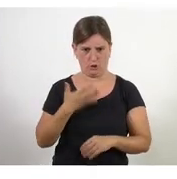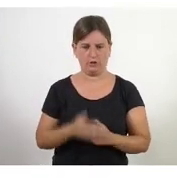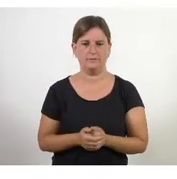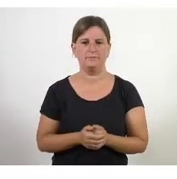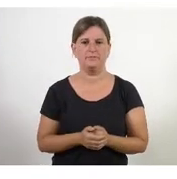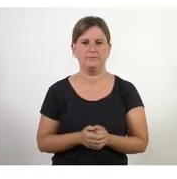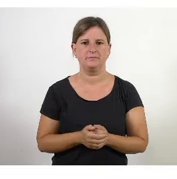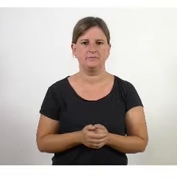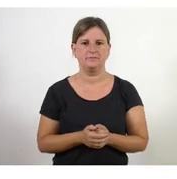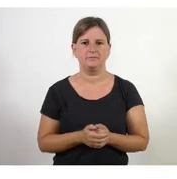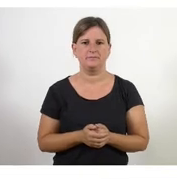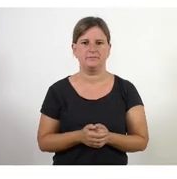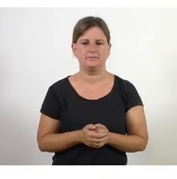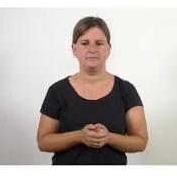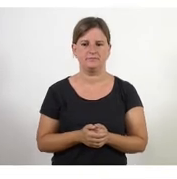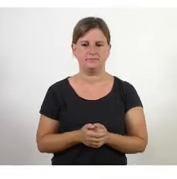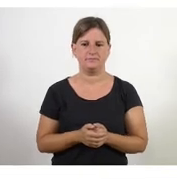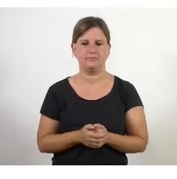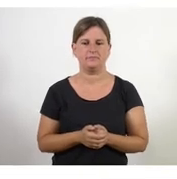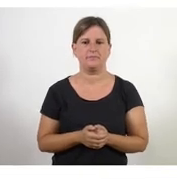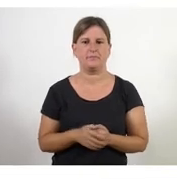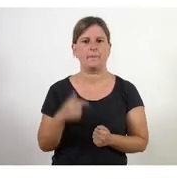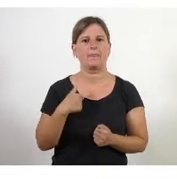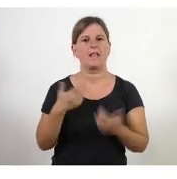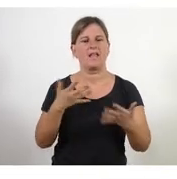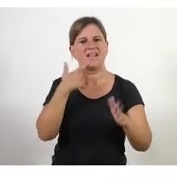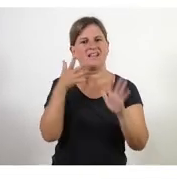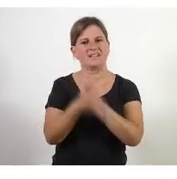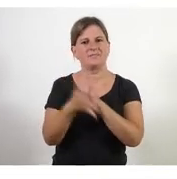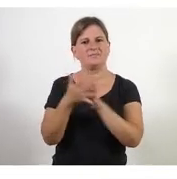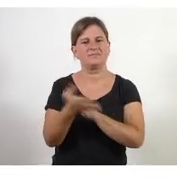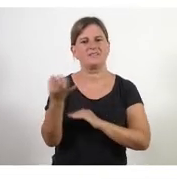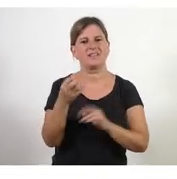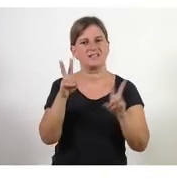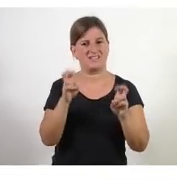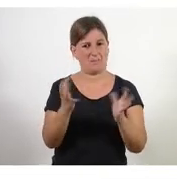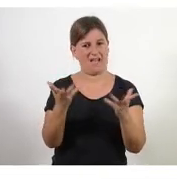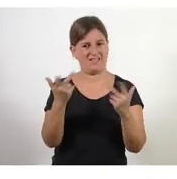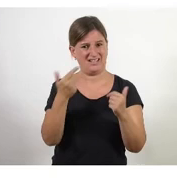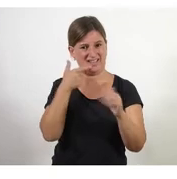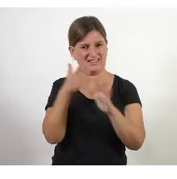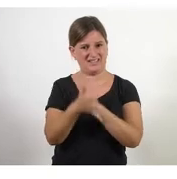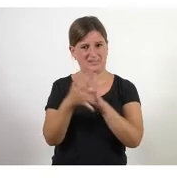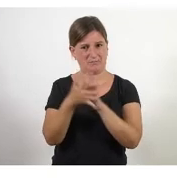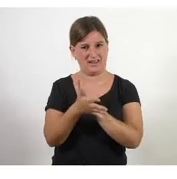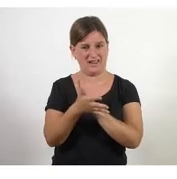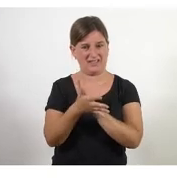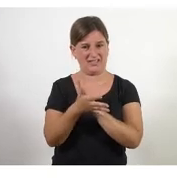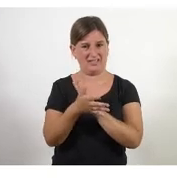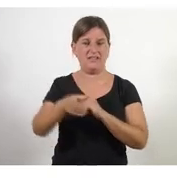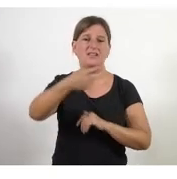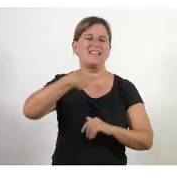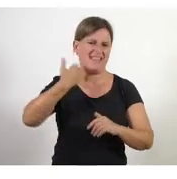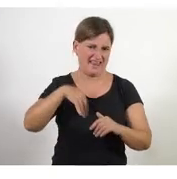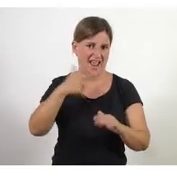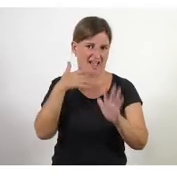i el que us vull explicar és tot això de l'agilitat ara que ja teniu una mirada global de